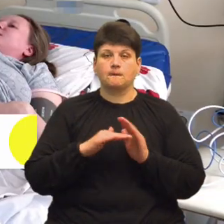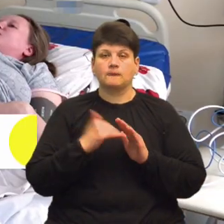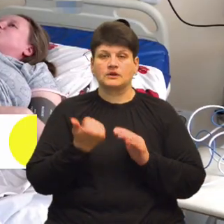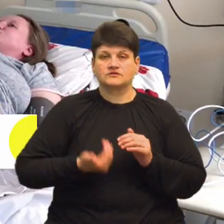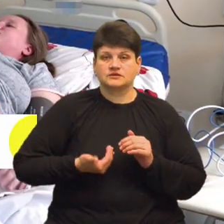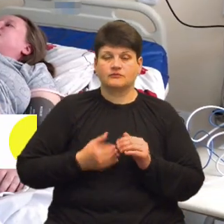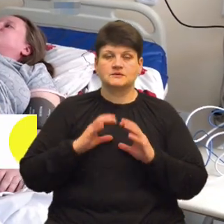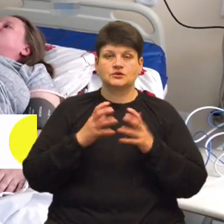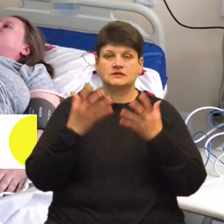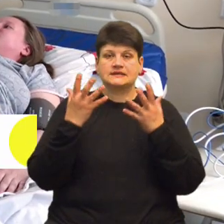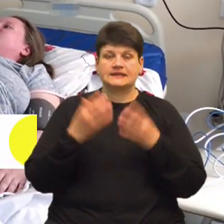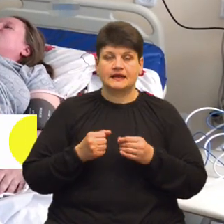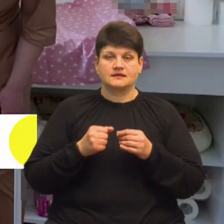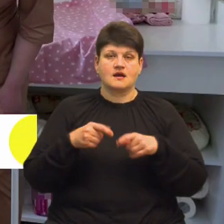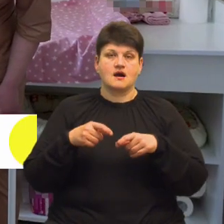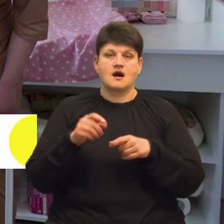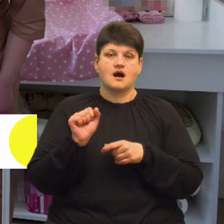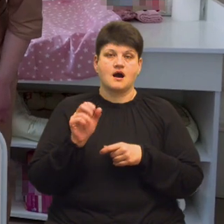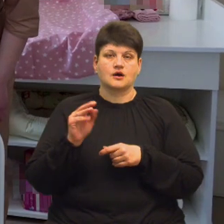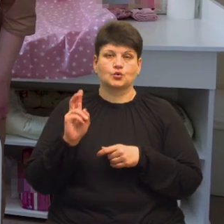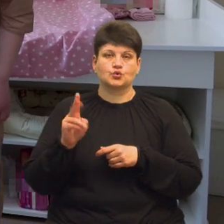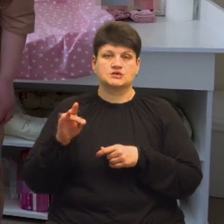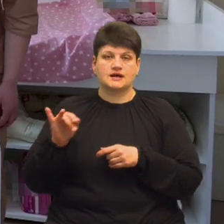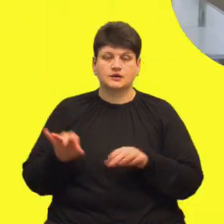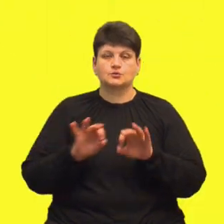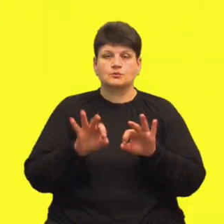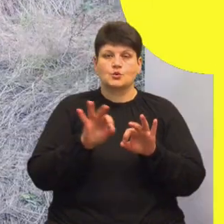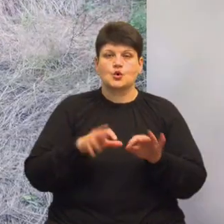У міжнародний день акушерки Наталія Джолю розповіла про свою роботу.